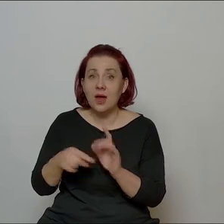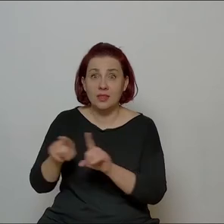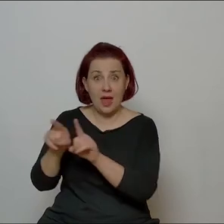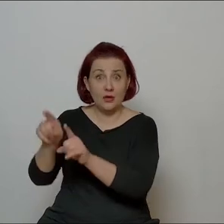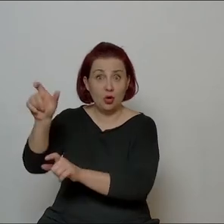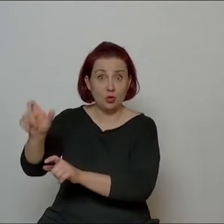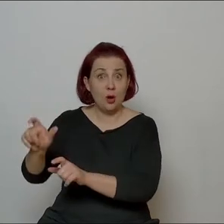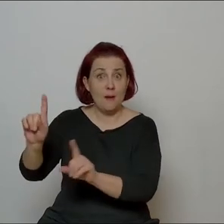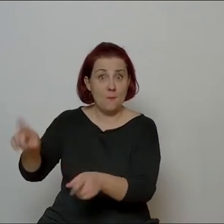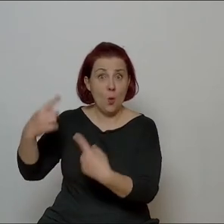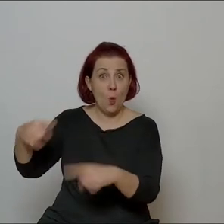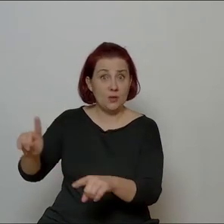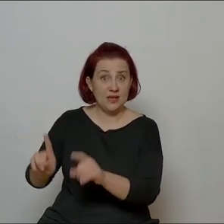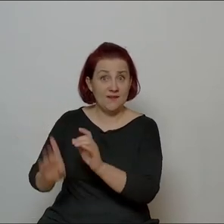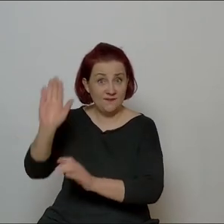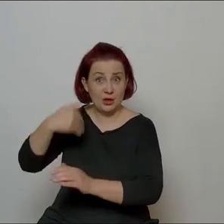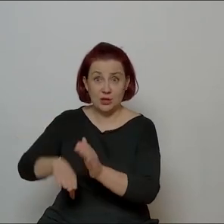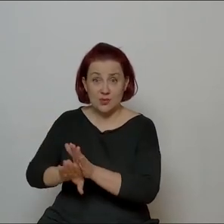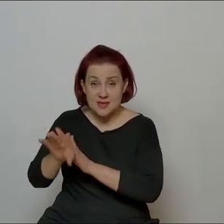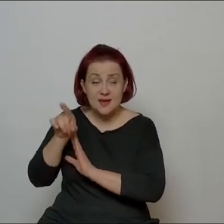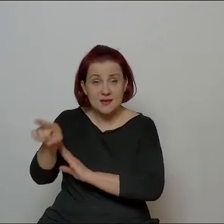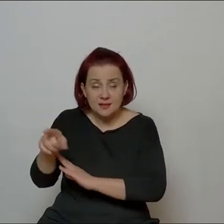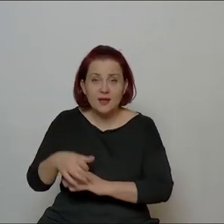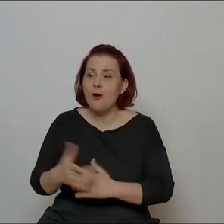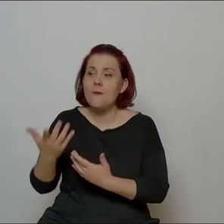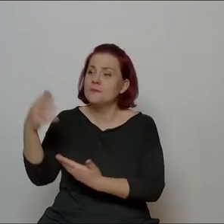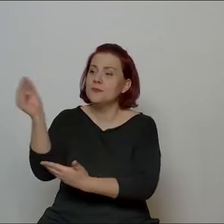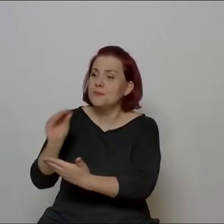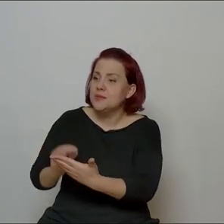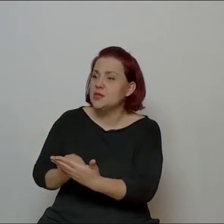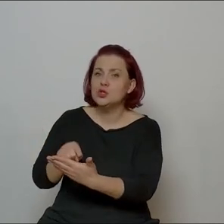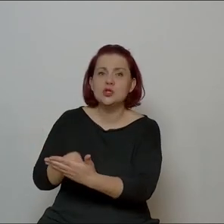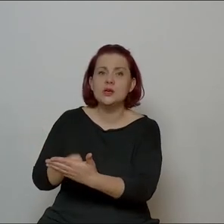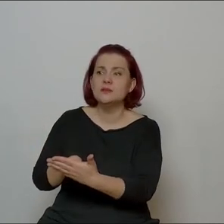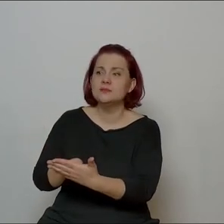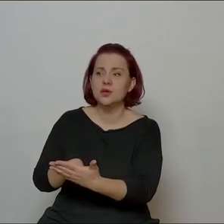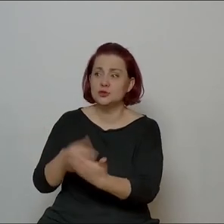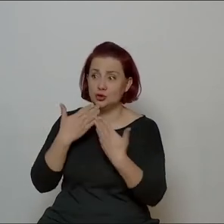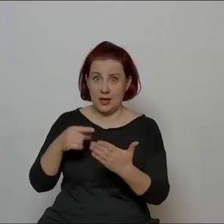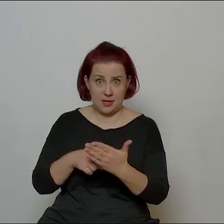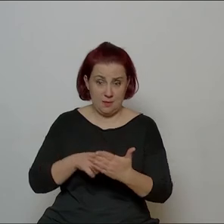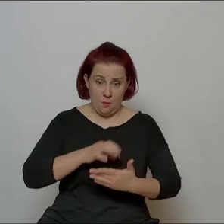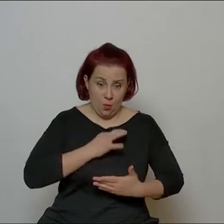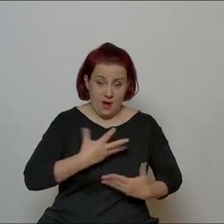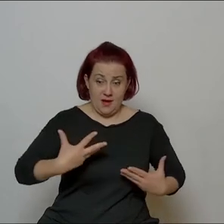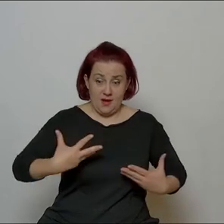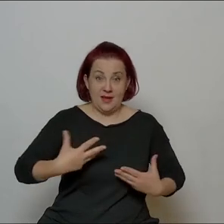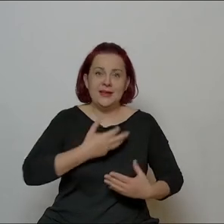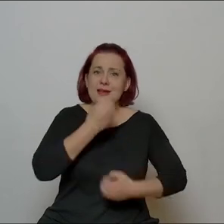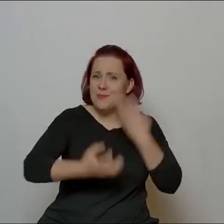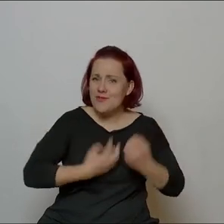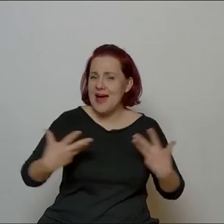muzykiem, pisze w taki sposób, że z niektórych tych improwizacji moich z Michałem powstały